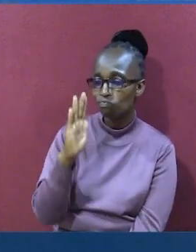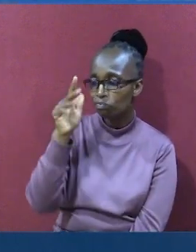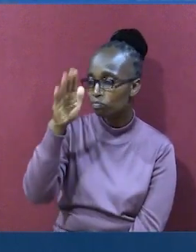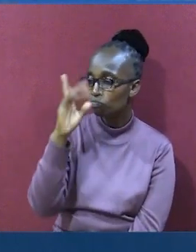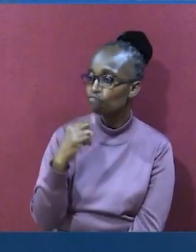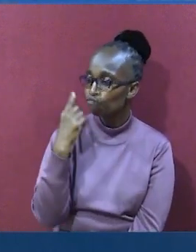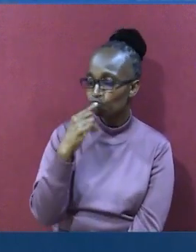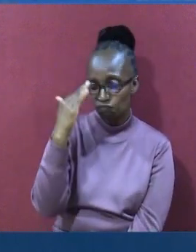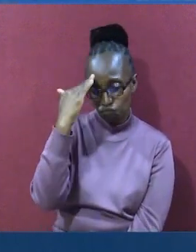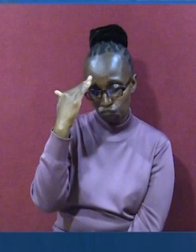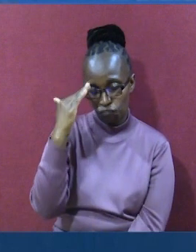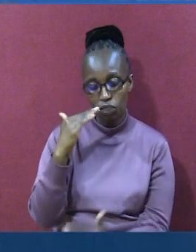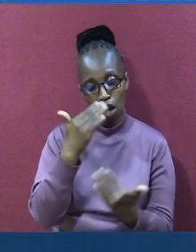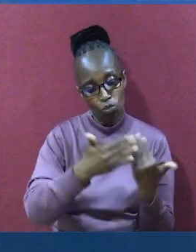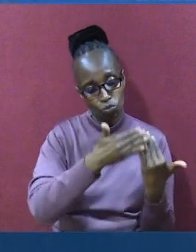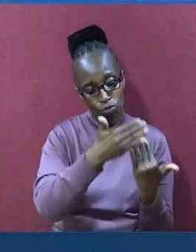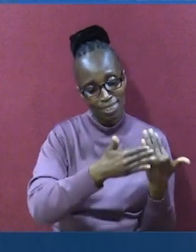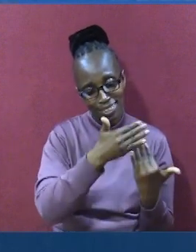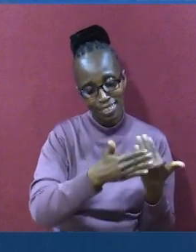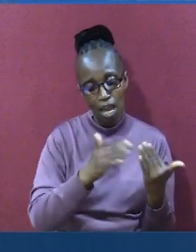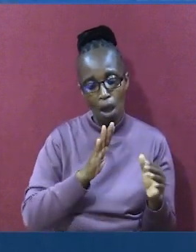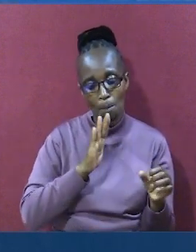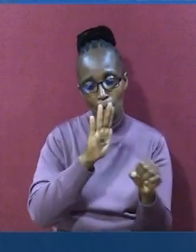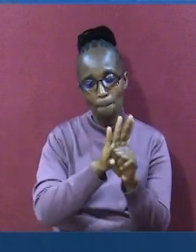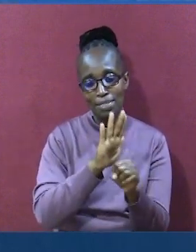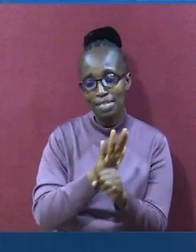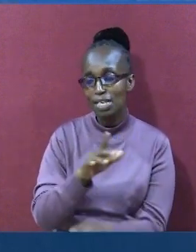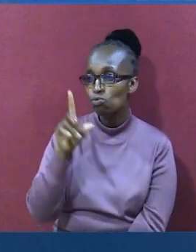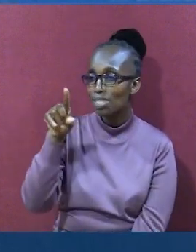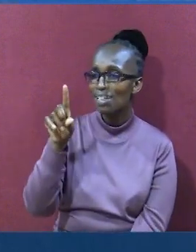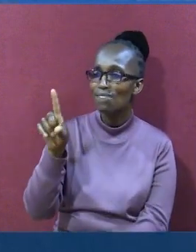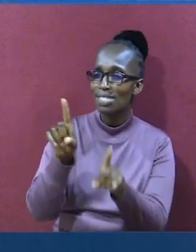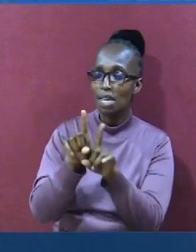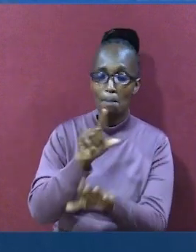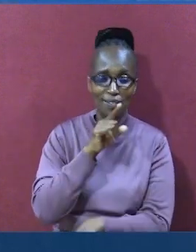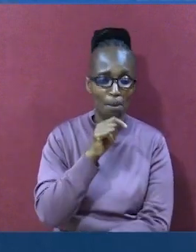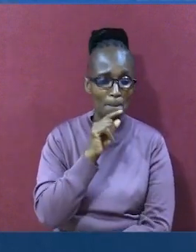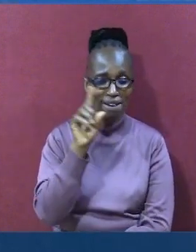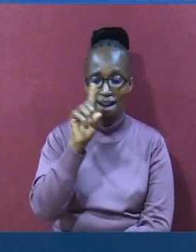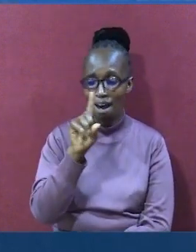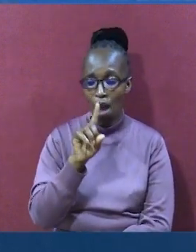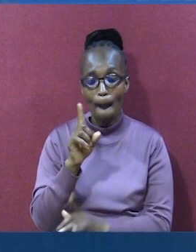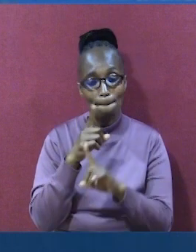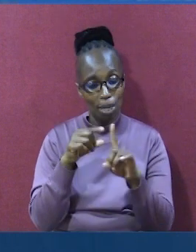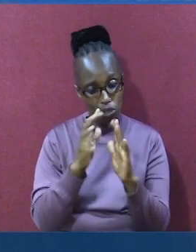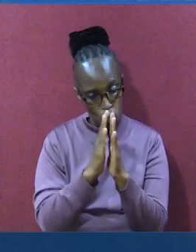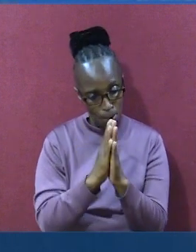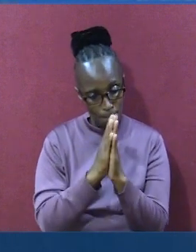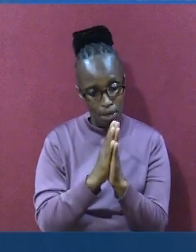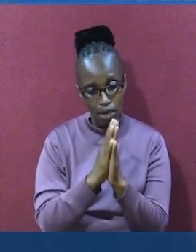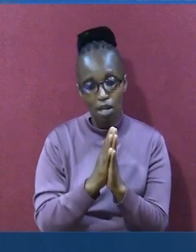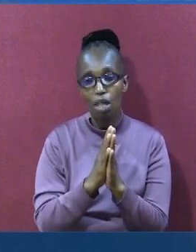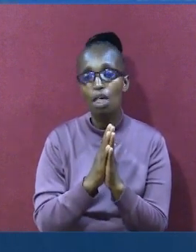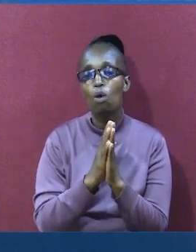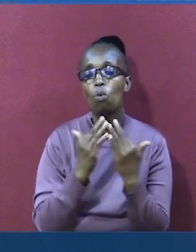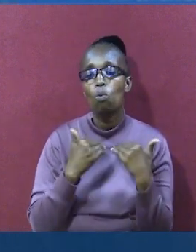mungu. Ambae unajua kutunza ahadi zaku. Wewe sio kama manandamu. Nina muambea mtanza maji asubia leo.